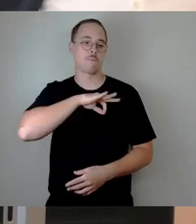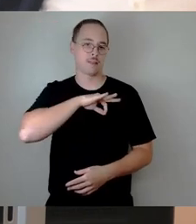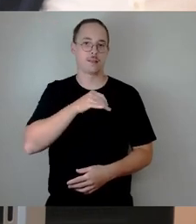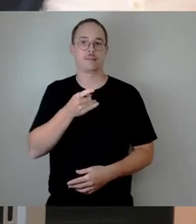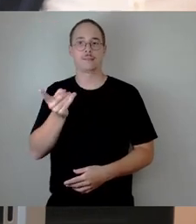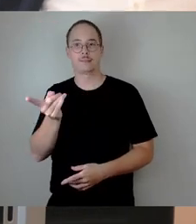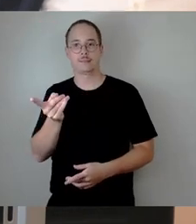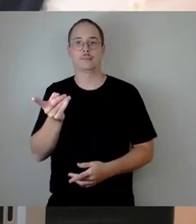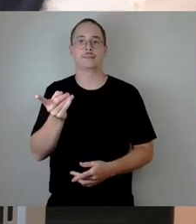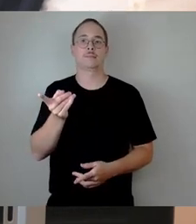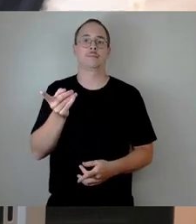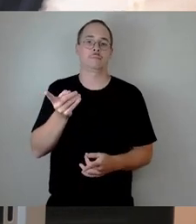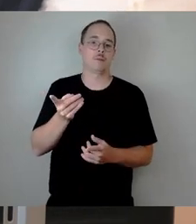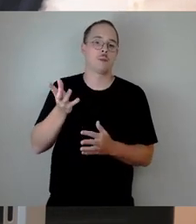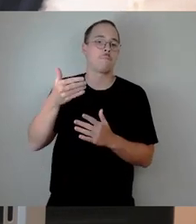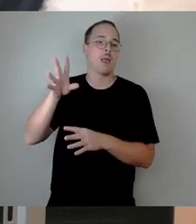für eine gewisse Zeit noch.